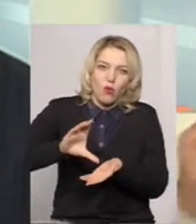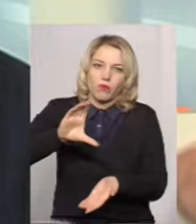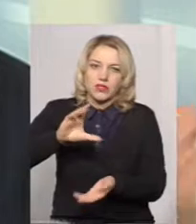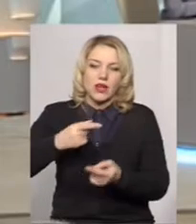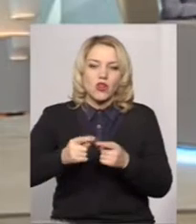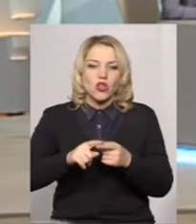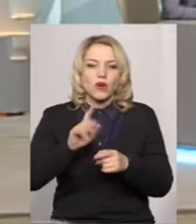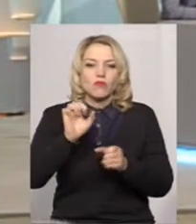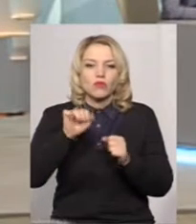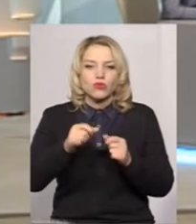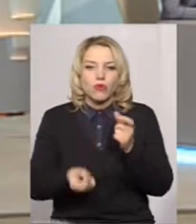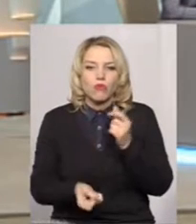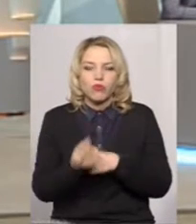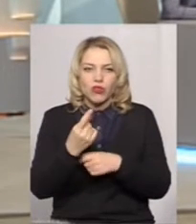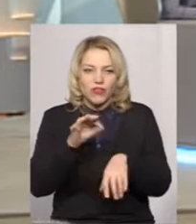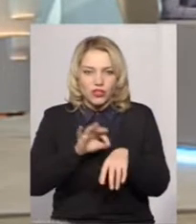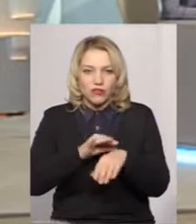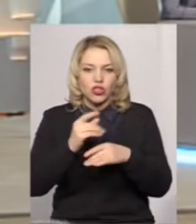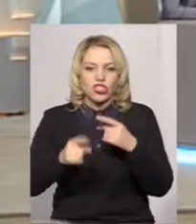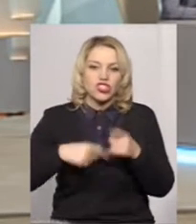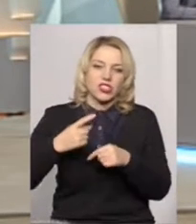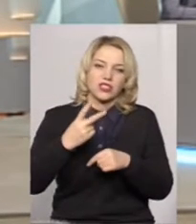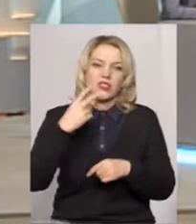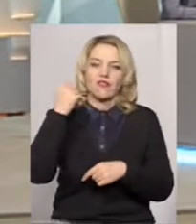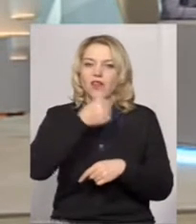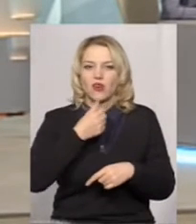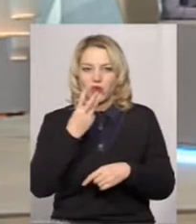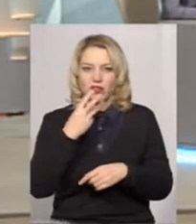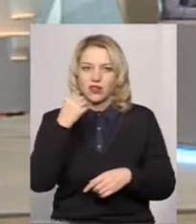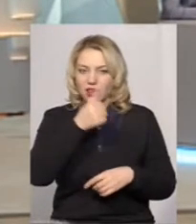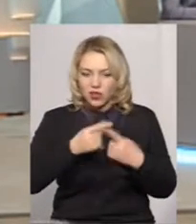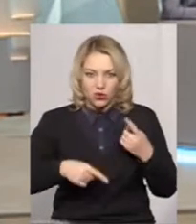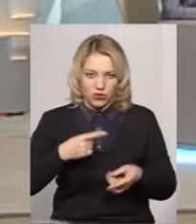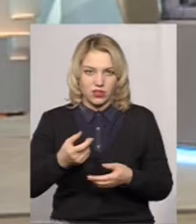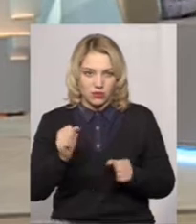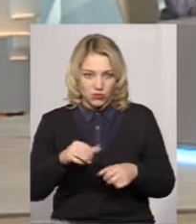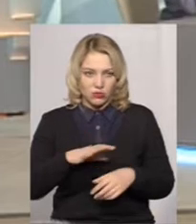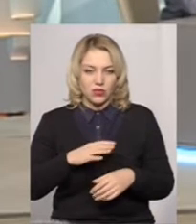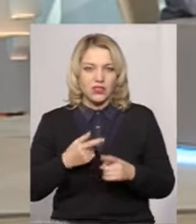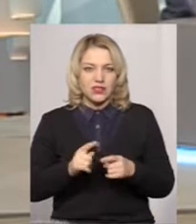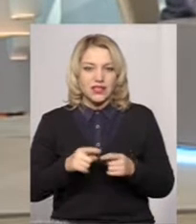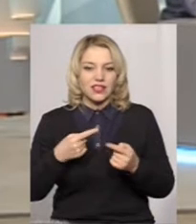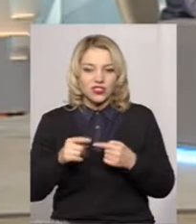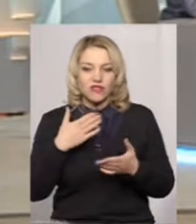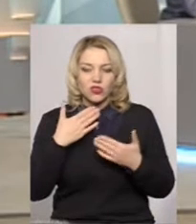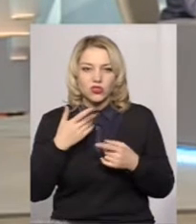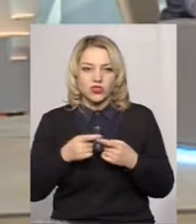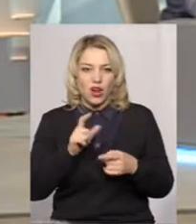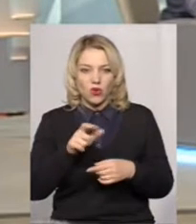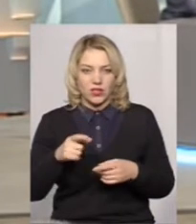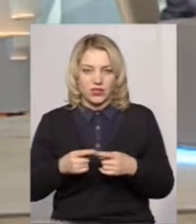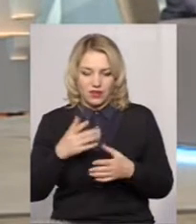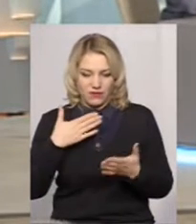через рік, два, три. Це інше відношення вже людей до цієї води. А от, знову ж таки, до питання